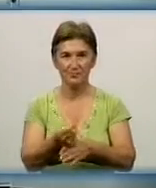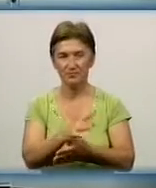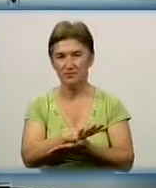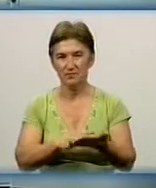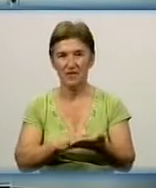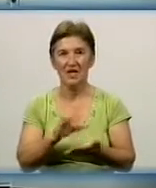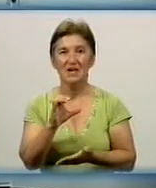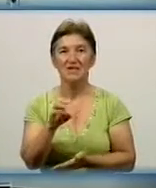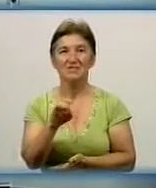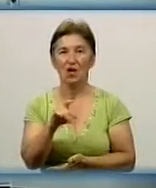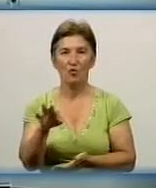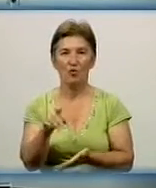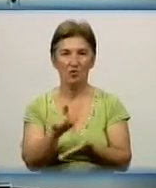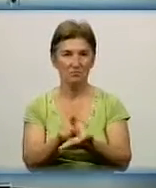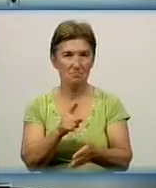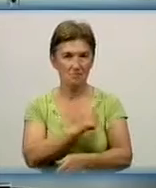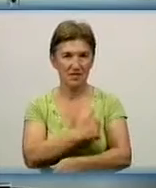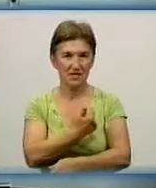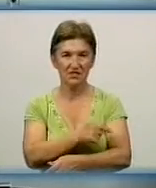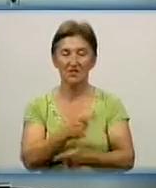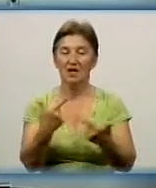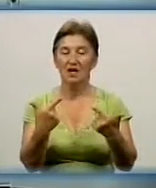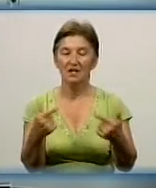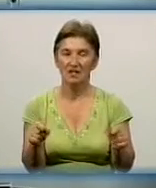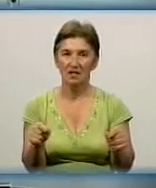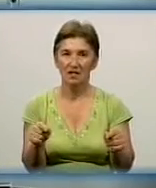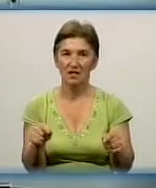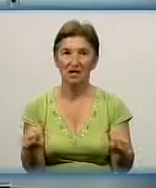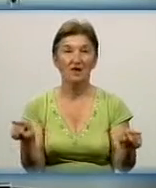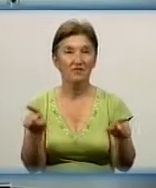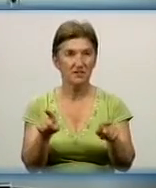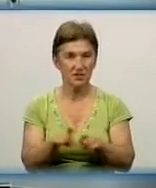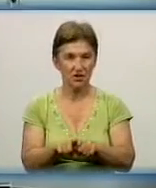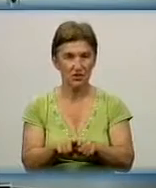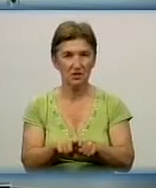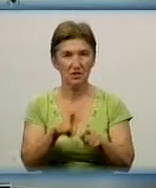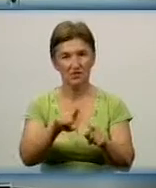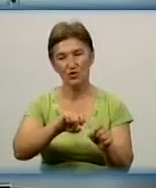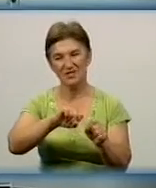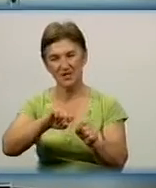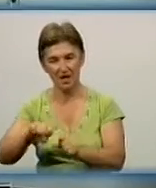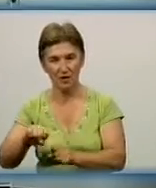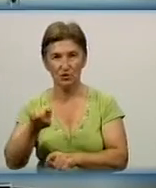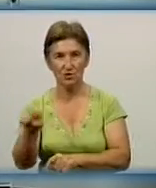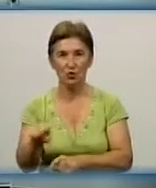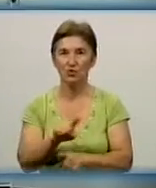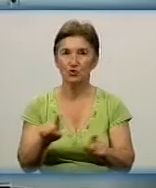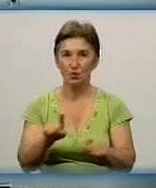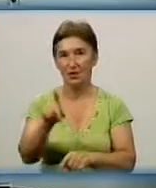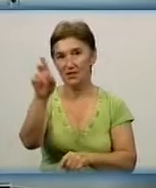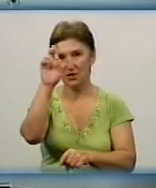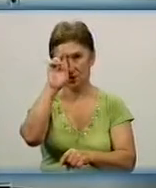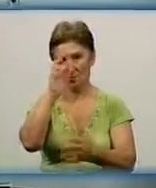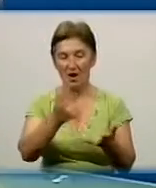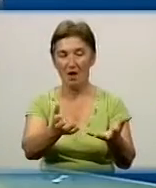страхову медицину, де все ж таки я схиляюся до того і буду так радити, щоб держава